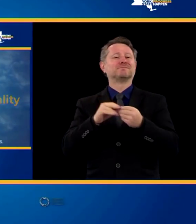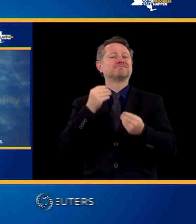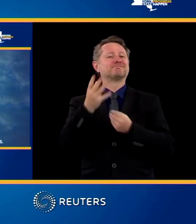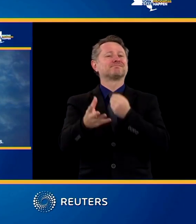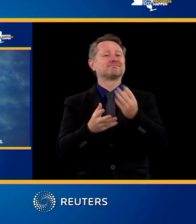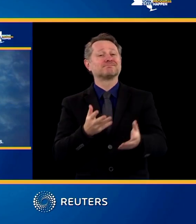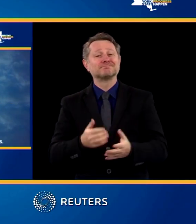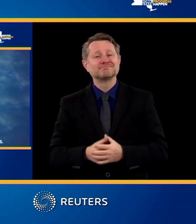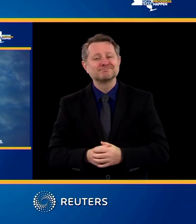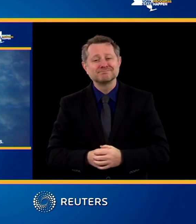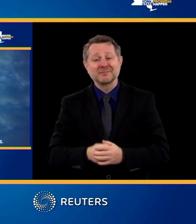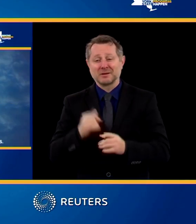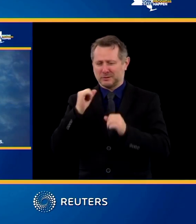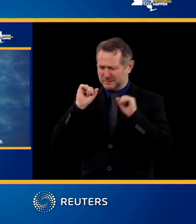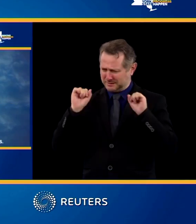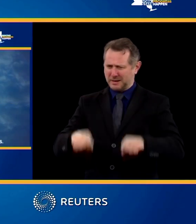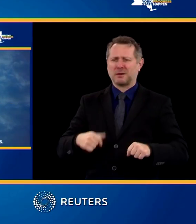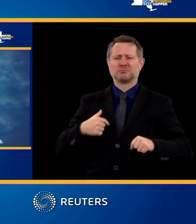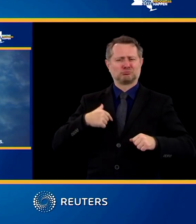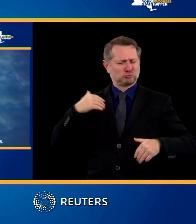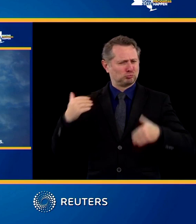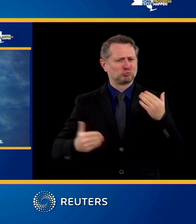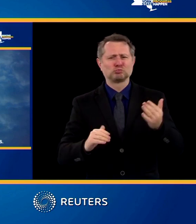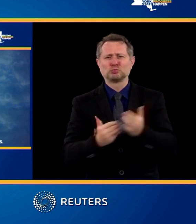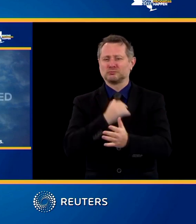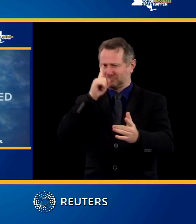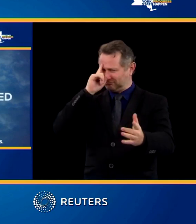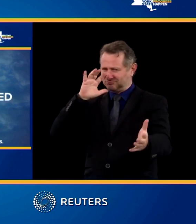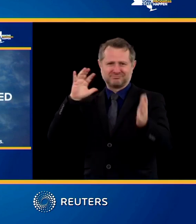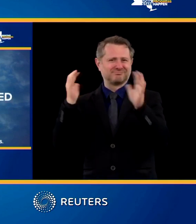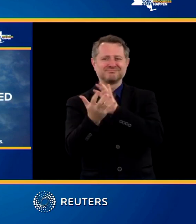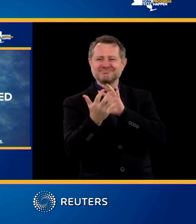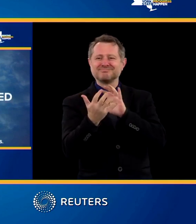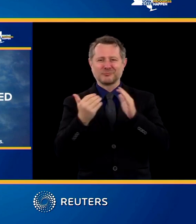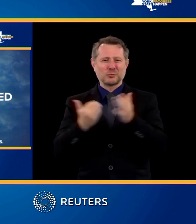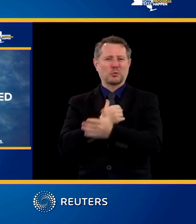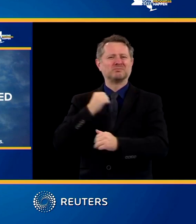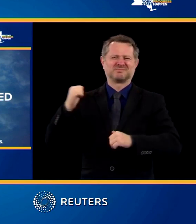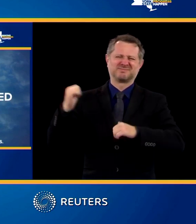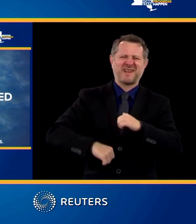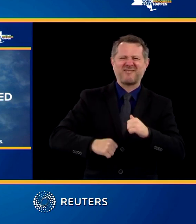aber nicht verändere, der wachse auch nicht. Jetzt seit der Zeitpunkt, etwas besser zu machen.